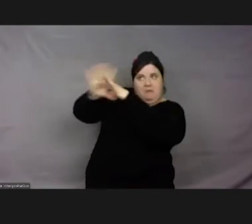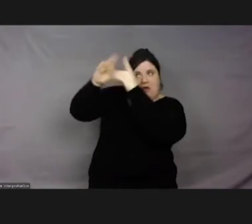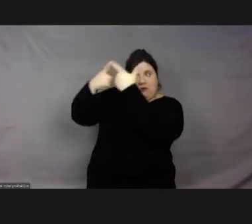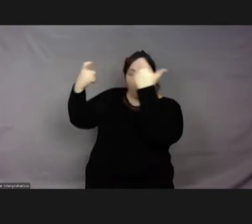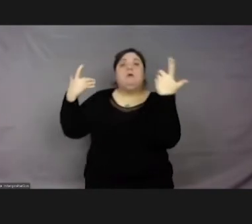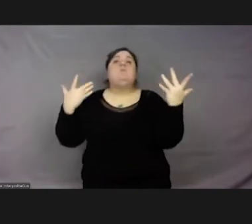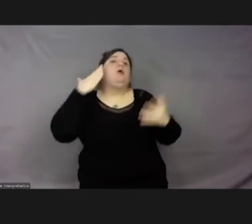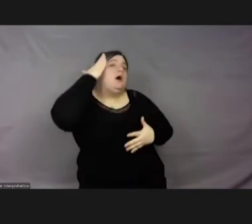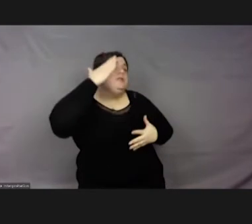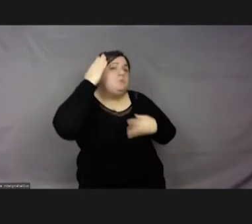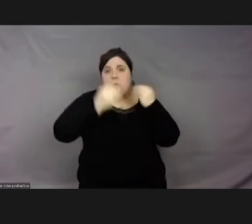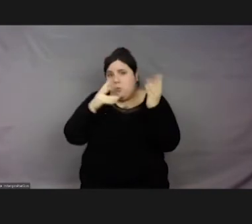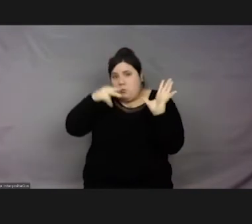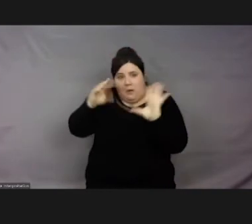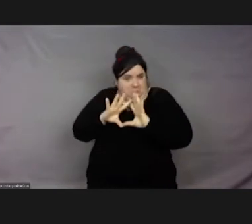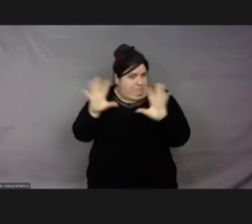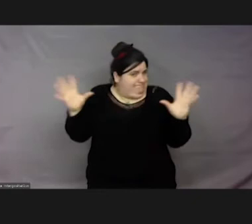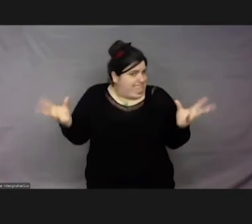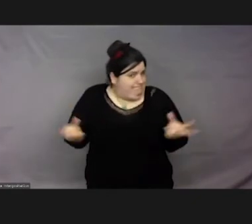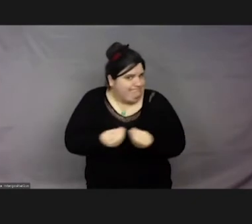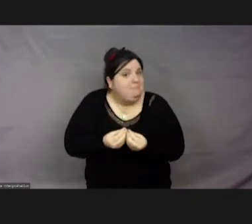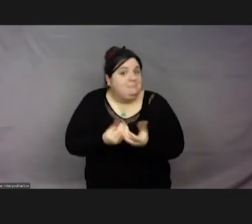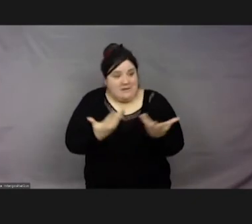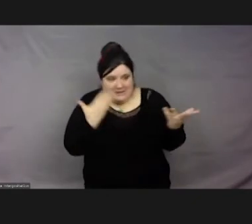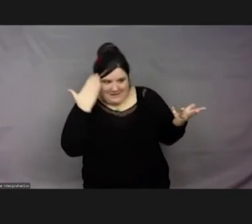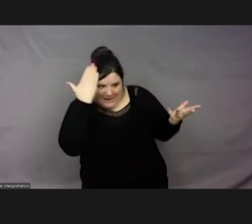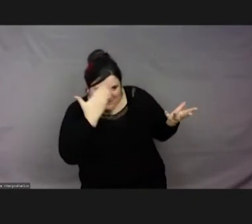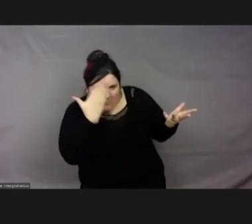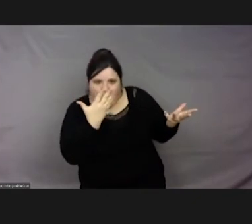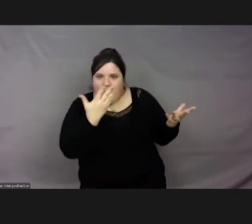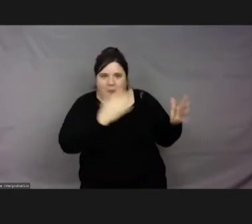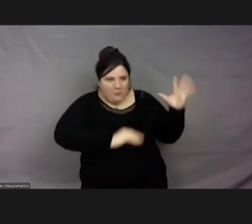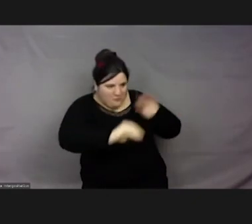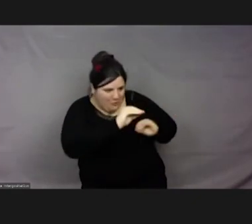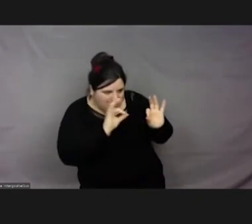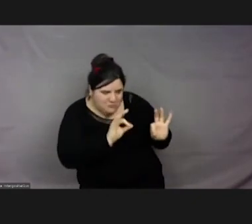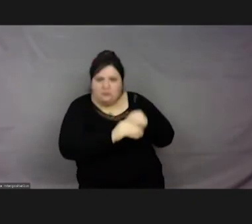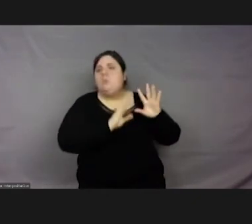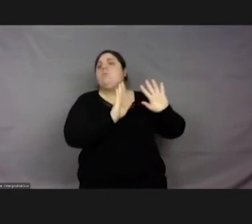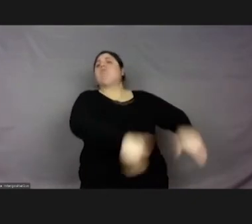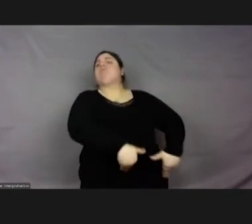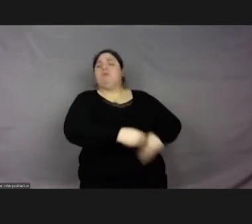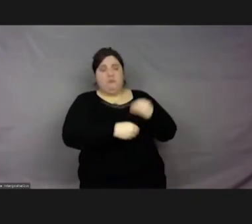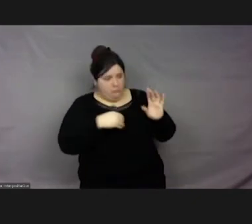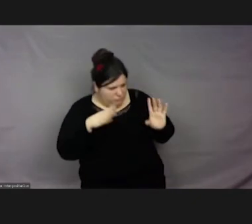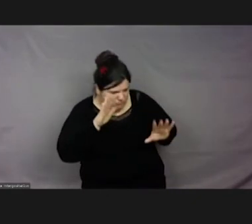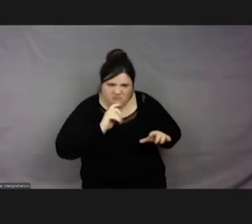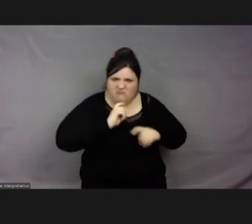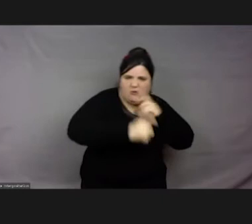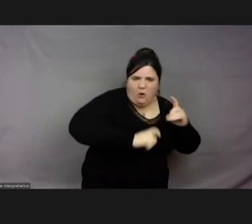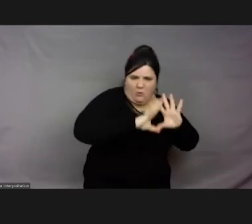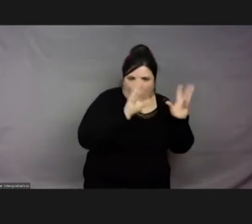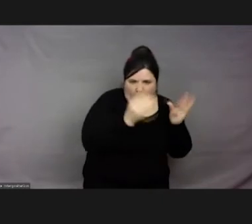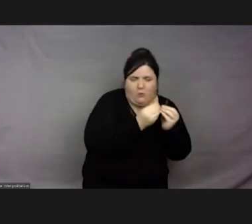les humains aussi, mais en tout cas les animaux, de les traiter ou de les maltraiter, de les mépriser et donc Astrid travaille beaucoup là-dessus. Astrid